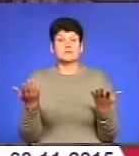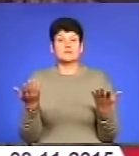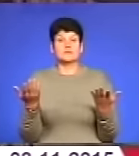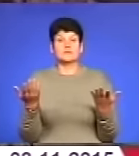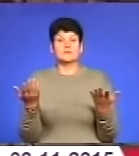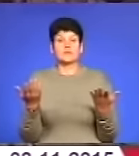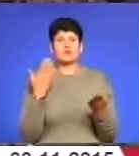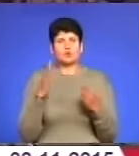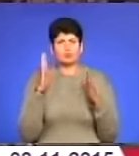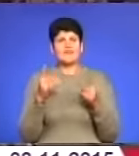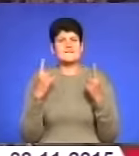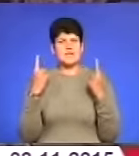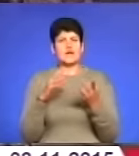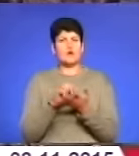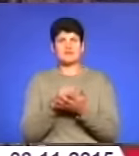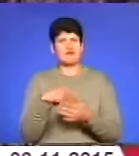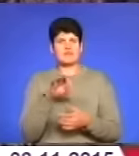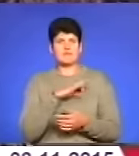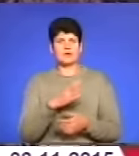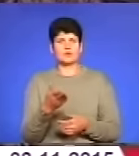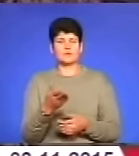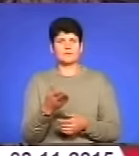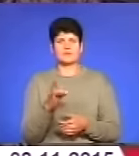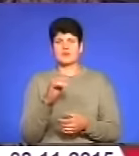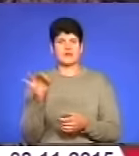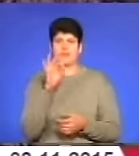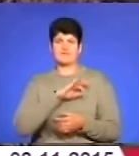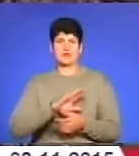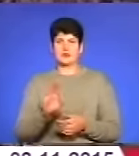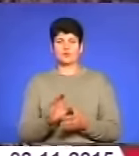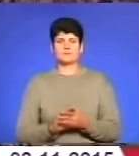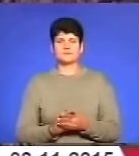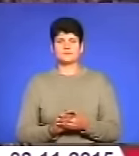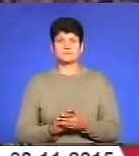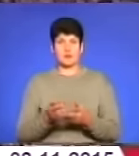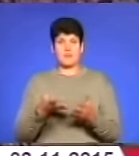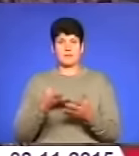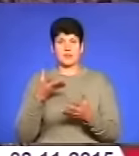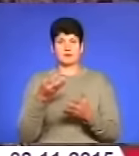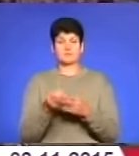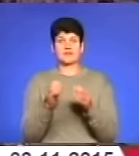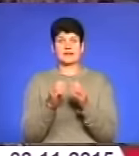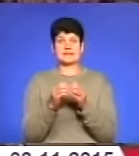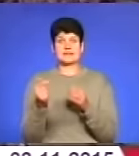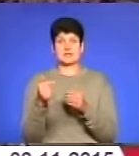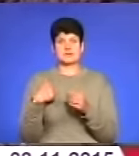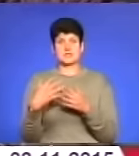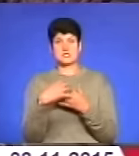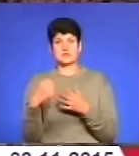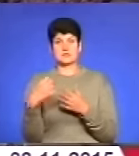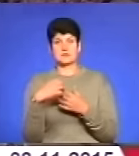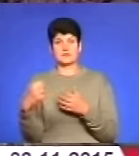Якщо буде велика оренда, вам, звісно, невигідно? Невигідно. А тут ви нічого не платите? Платимо, чи не платимо? Деся гримів нас втягнуть.